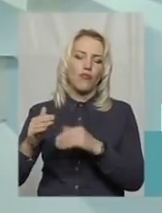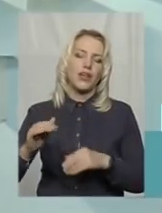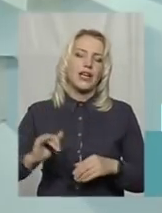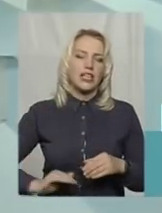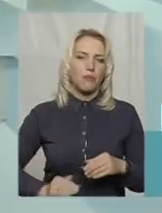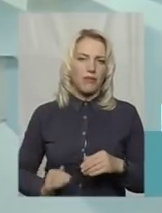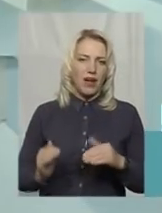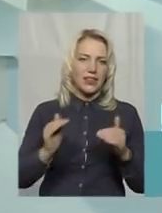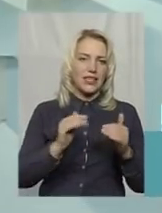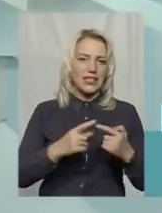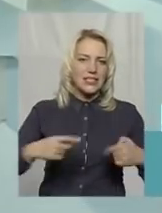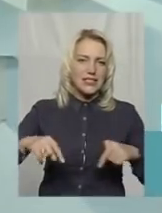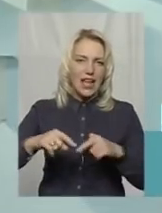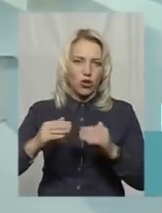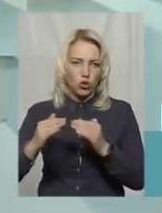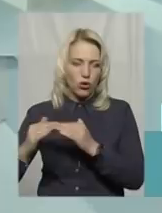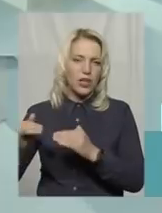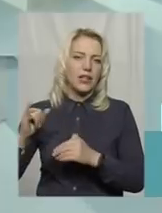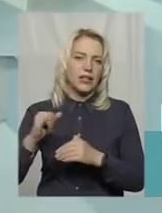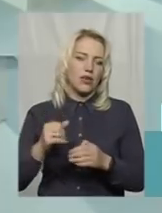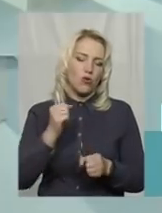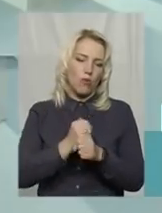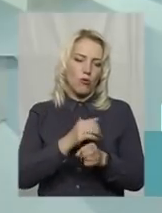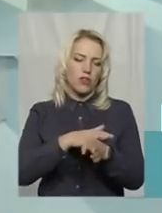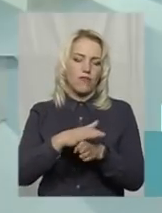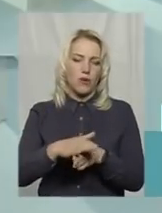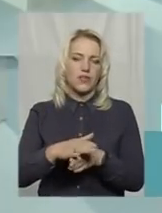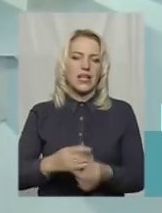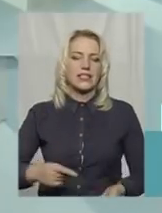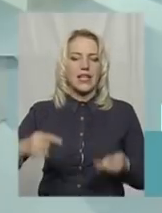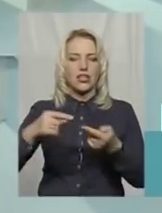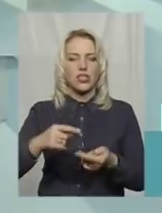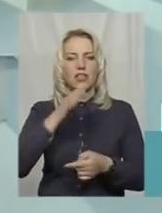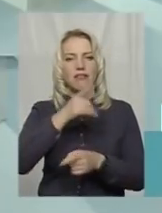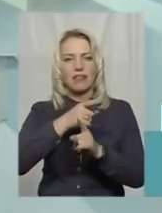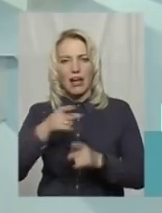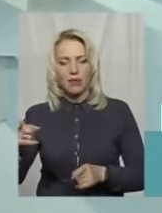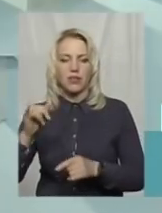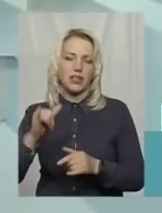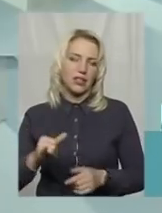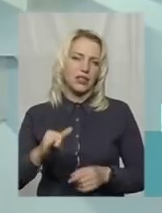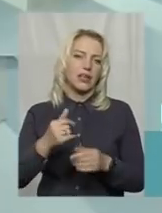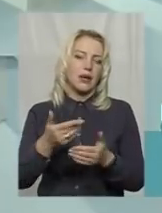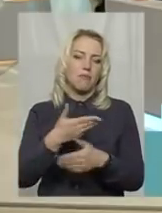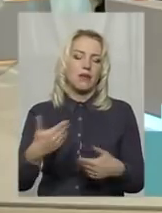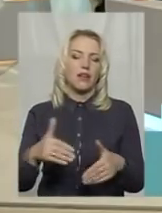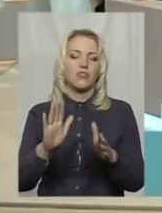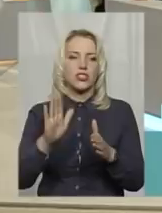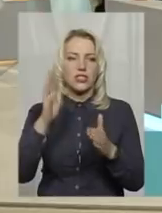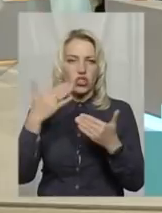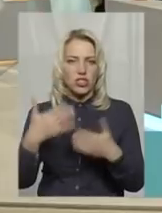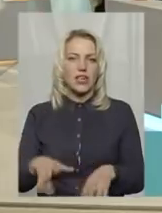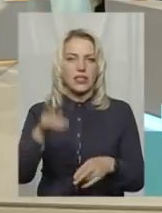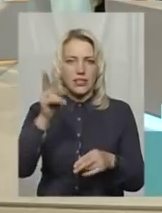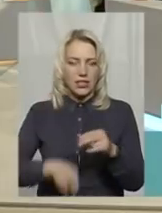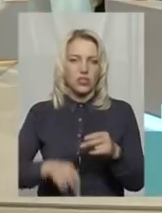Роботи виконали в зазначені терміни і ми розпочали, чи, верніше, вже закінчили станом на